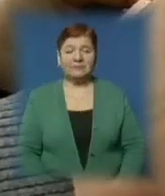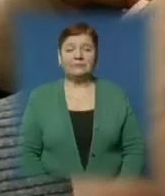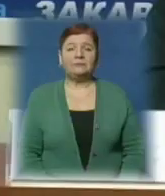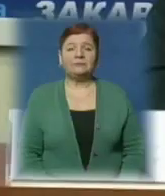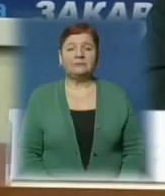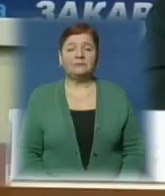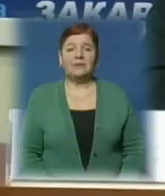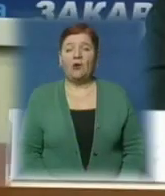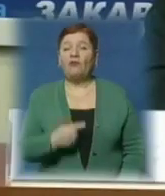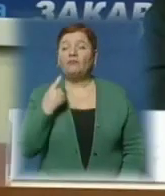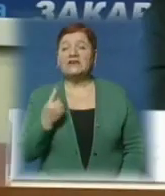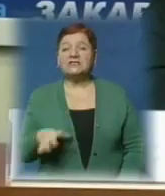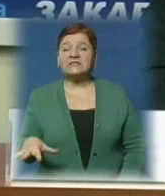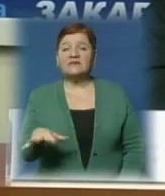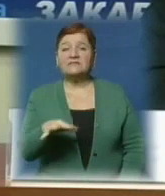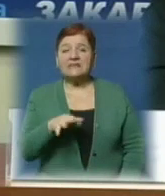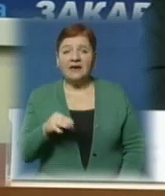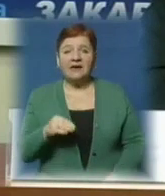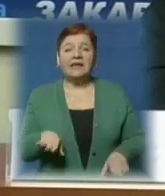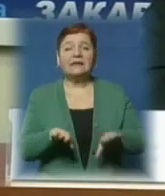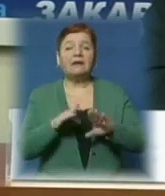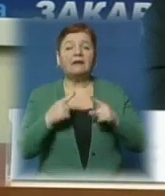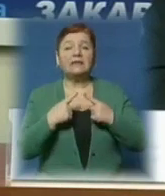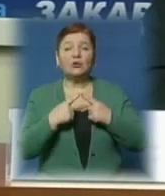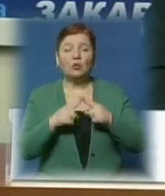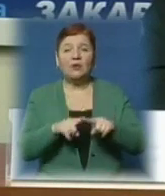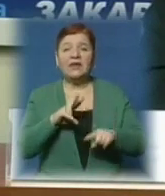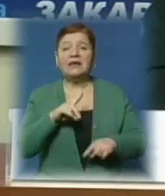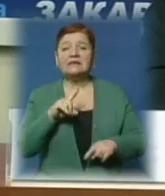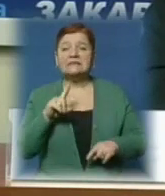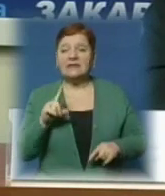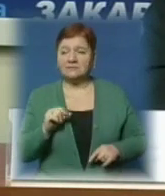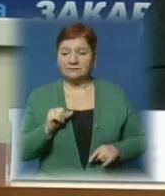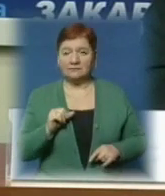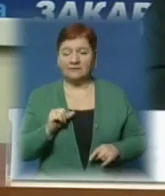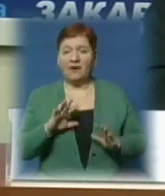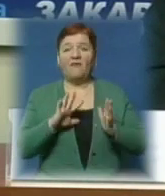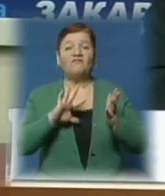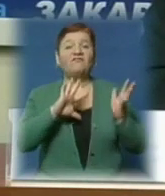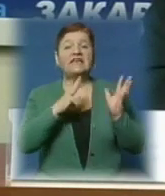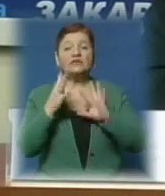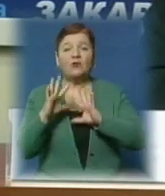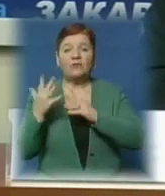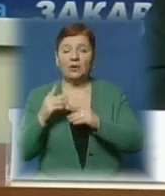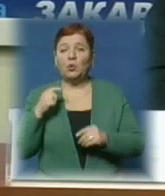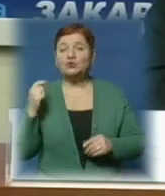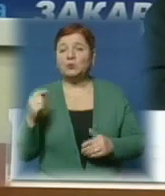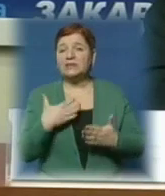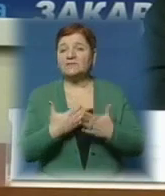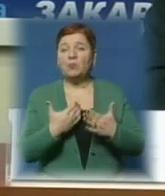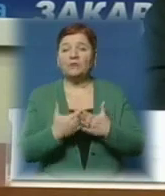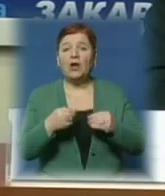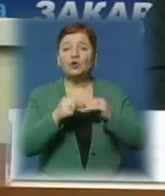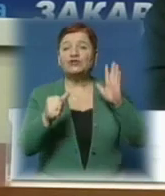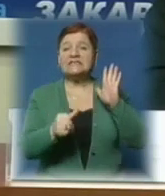Перш за все, для природозберігаючих технологій зараз вводиться у лісове господарство в галузі порядка до